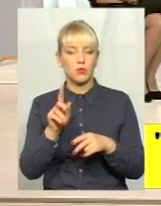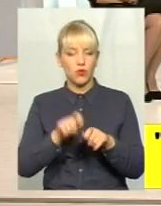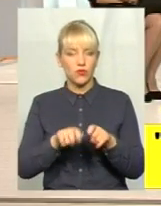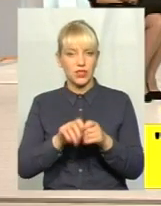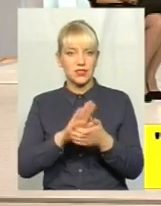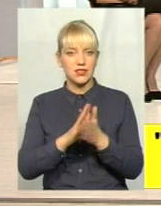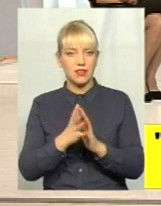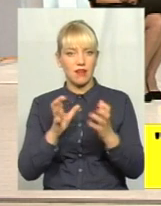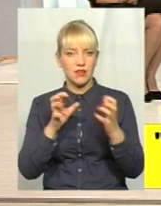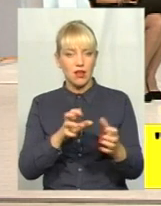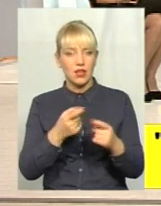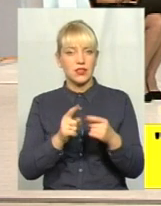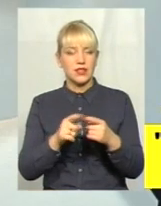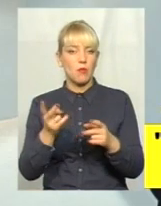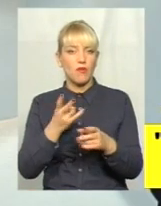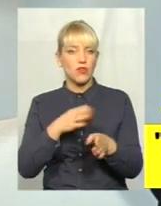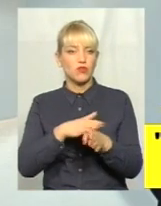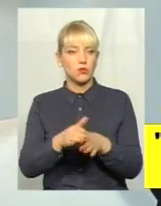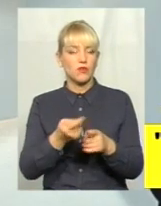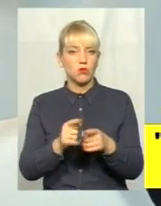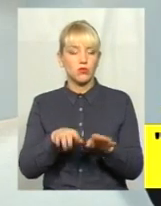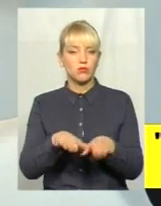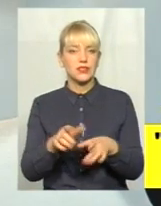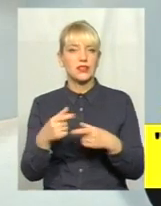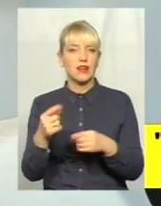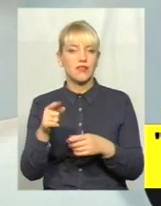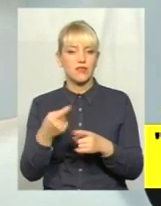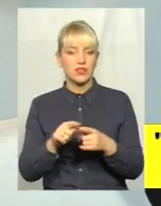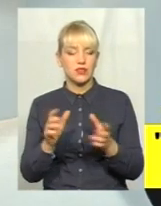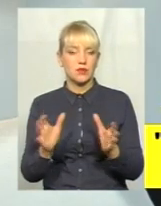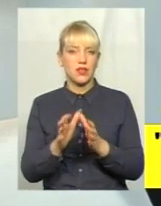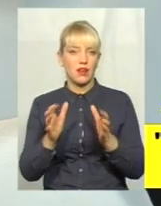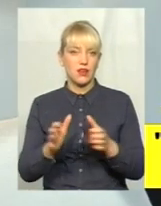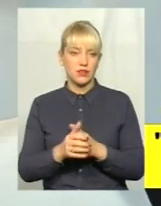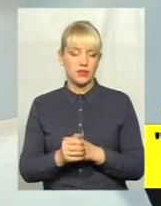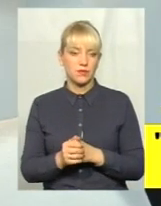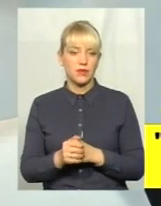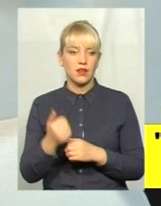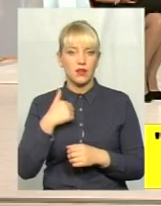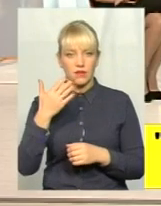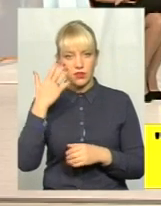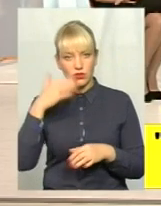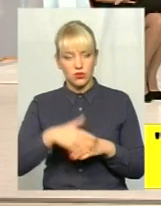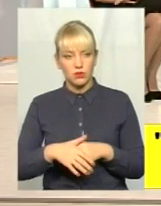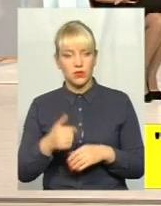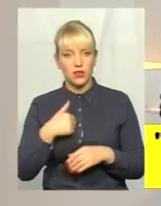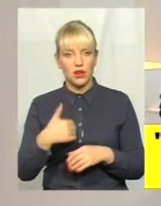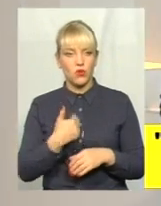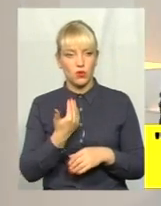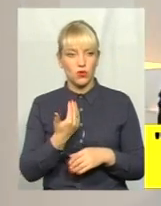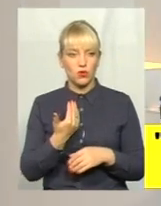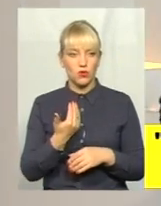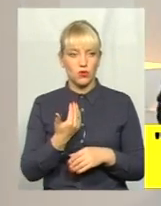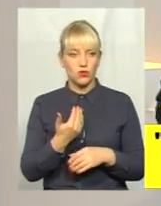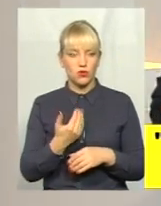Це має відбуватись в тому місці, де він зберігається. Я би зрозуміла. Я все ж таки хочу, а ми